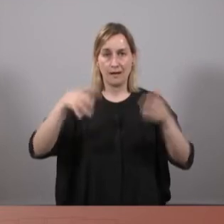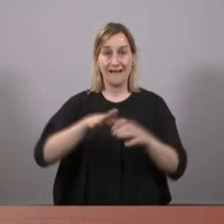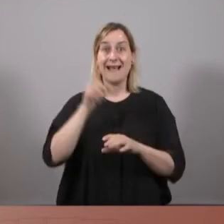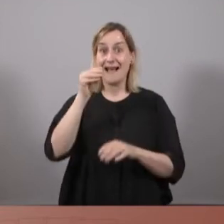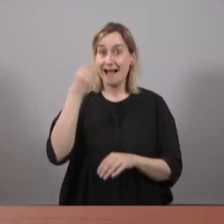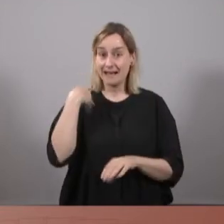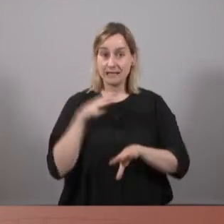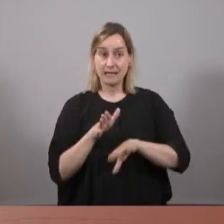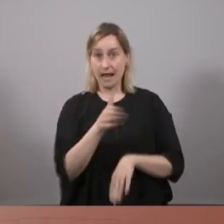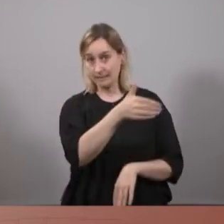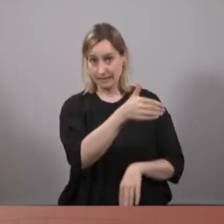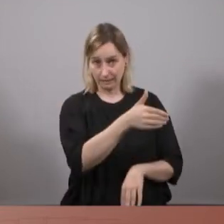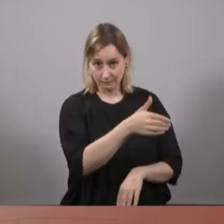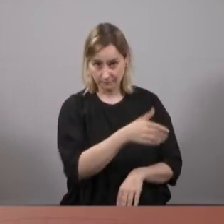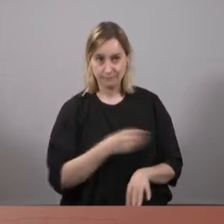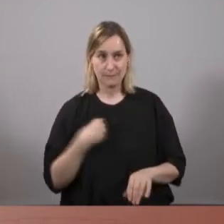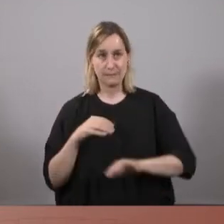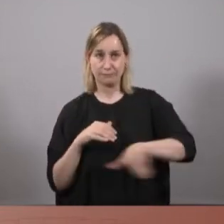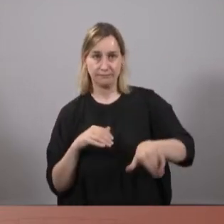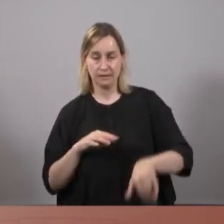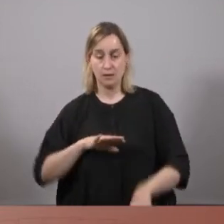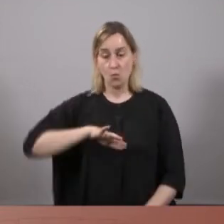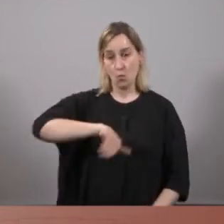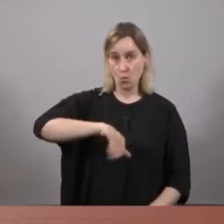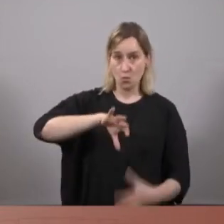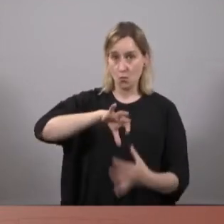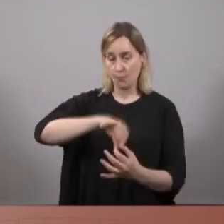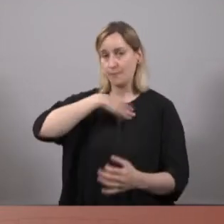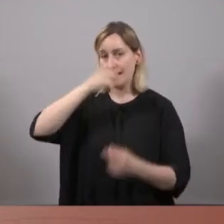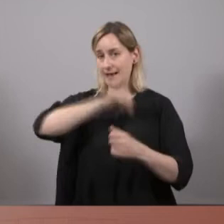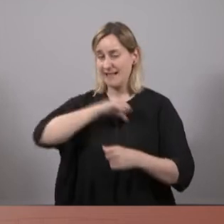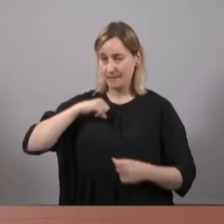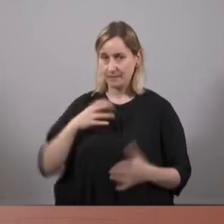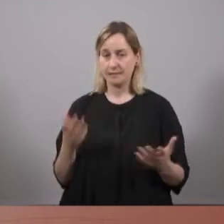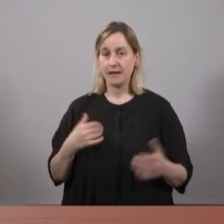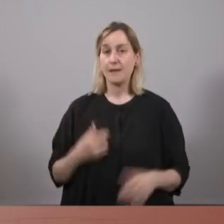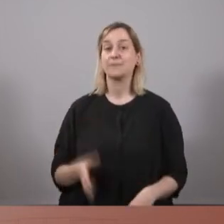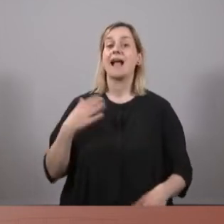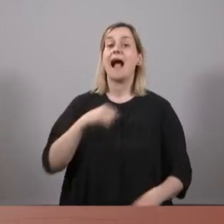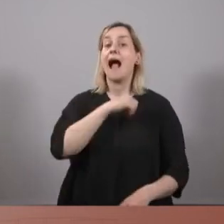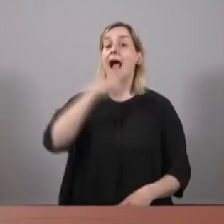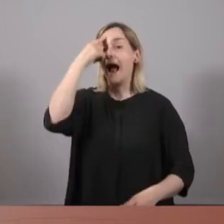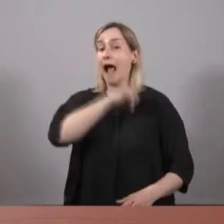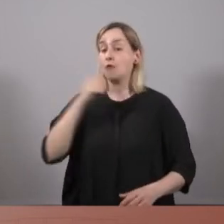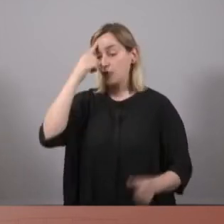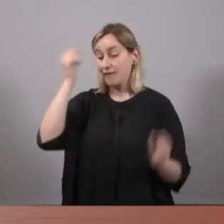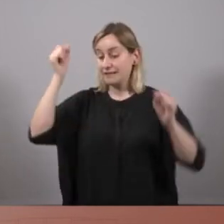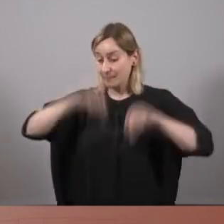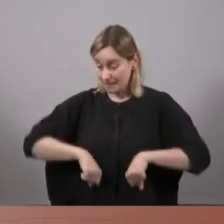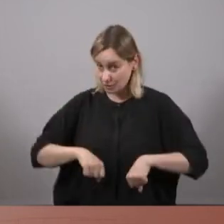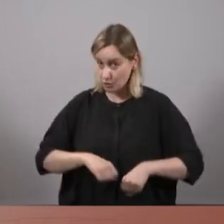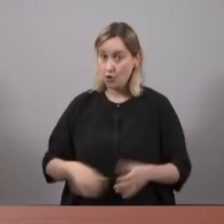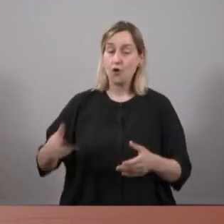'esquerra. I en segon lloc, independència, l'autodeterminació i l'amnistia com a objectius fonamentals en aquesta